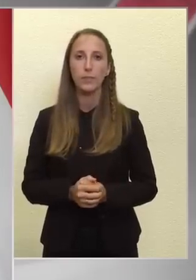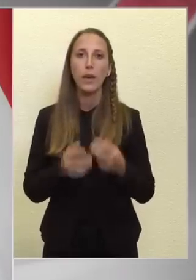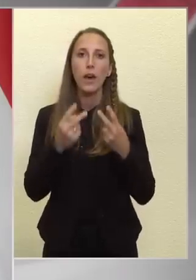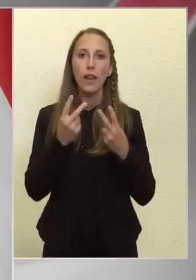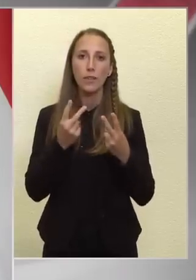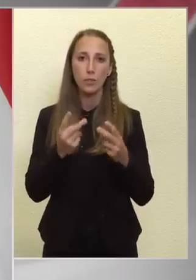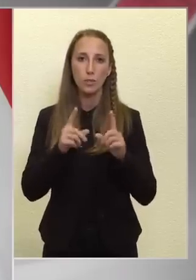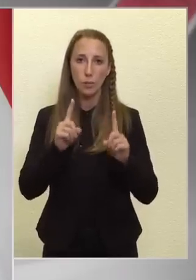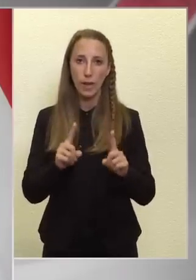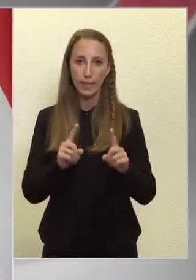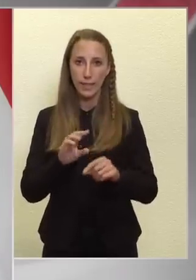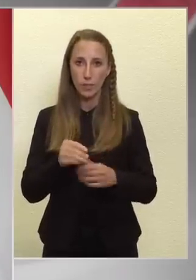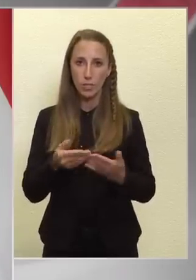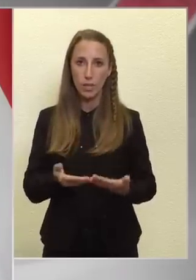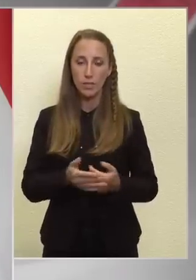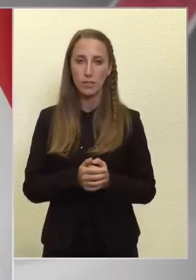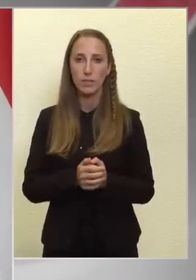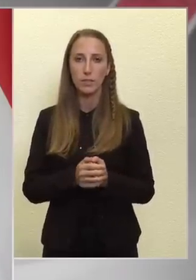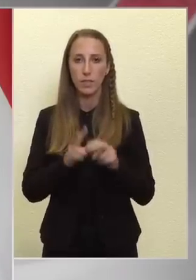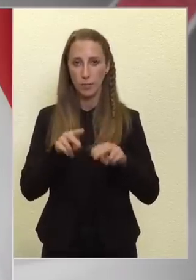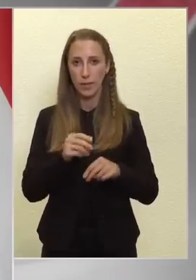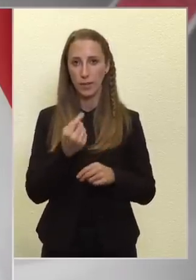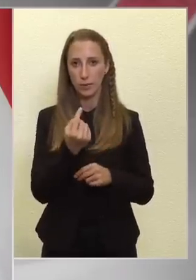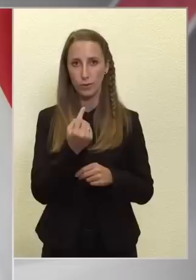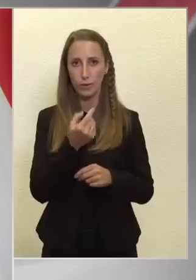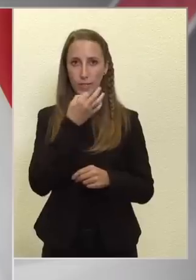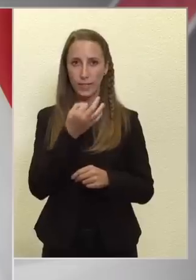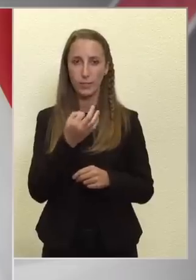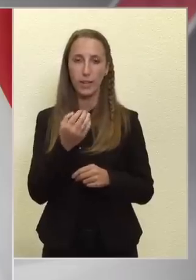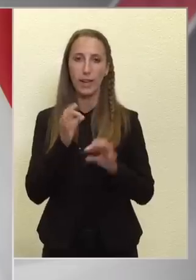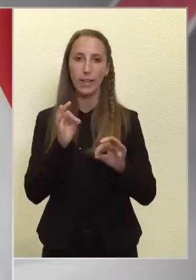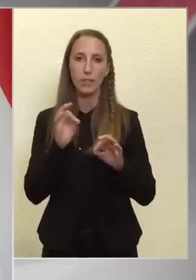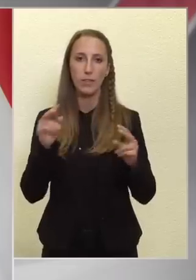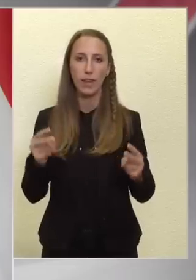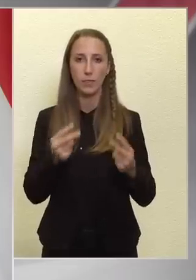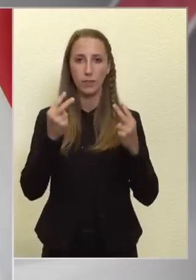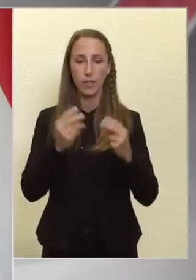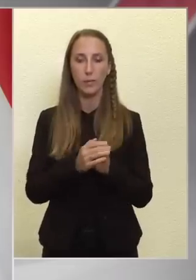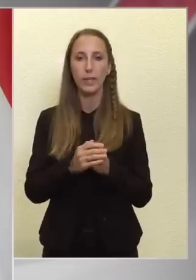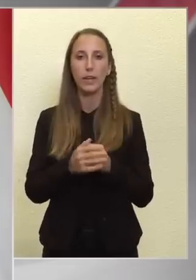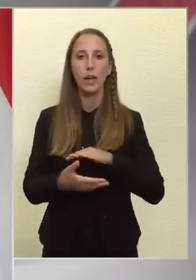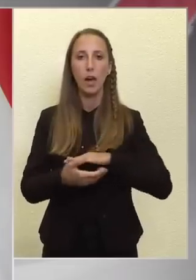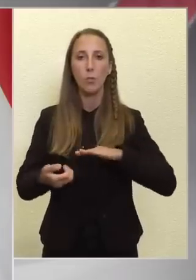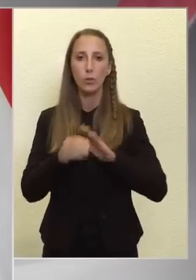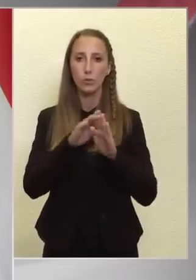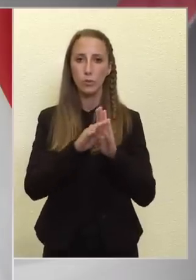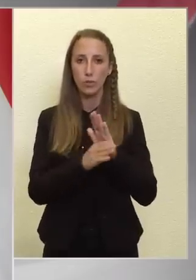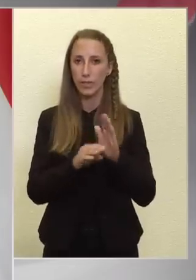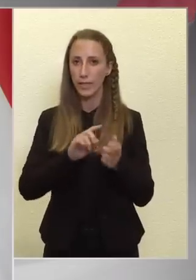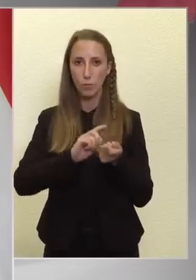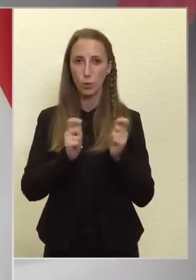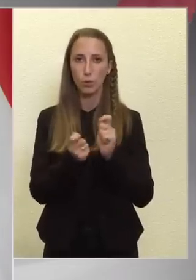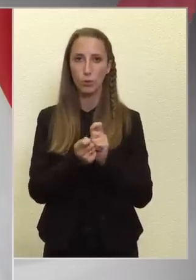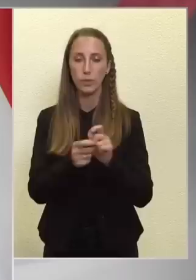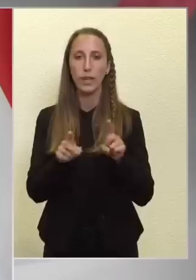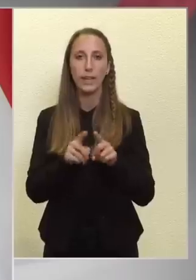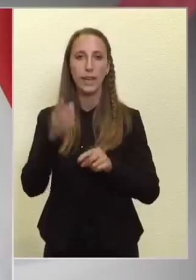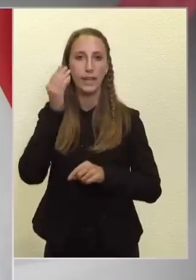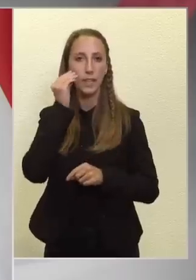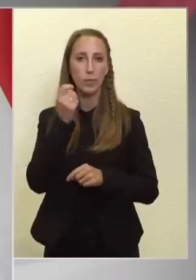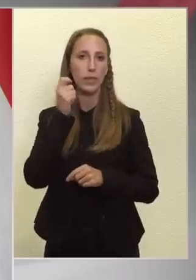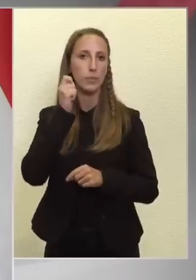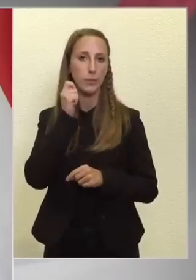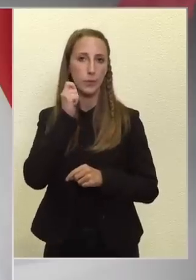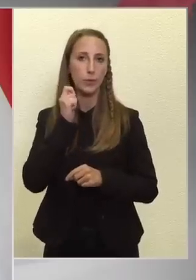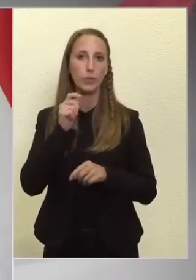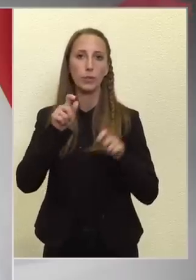legfontosabb állítás az az, amire az ön kérdése helyesen hívta fel a figyelmet. Az abortusz törvény nem módosult. Ilyen értelmel a nők